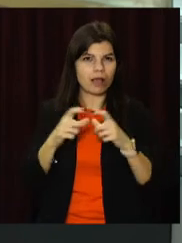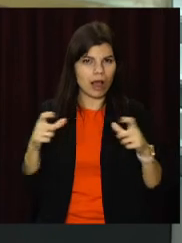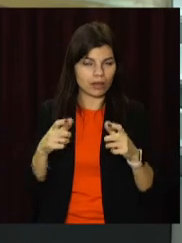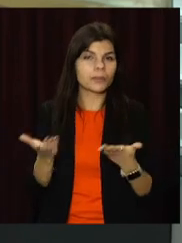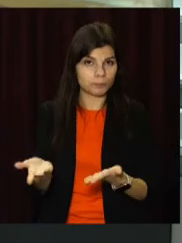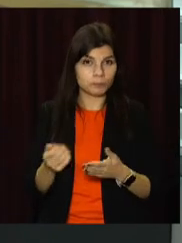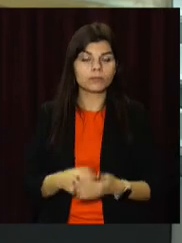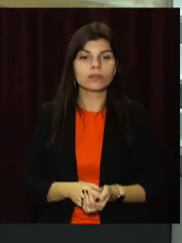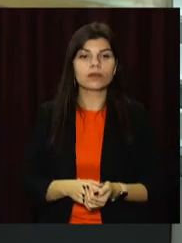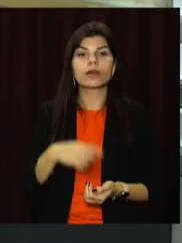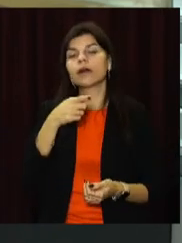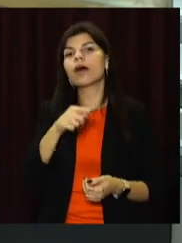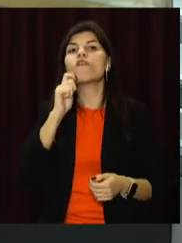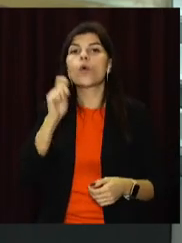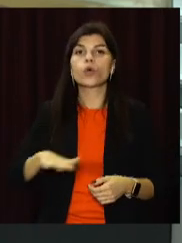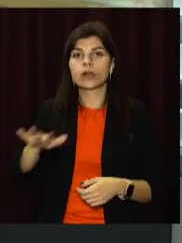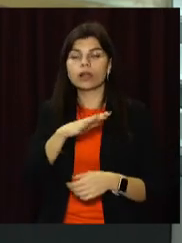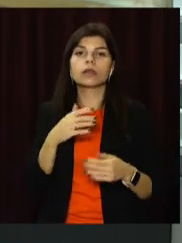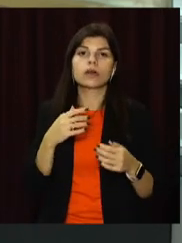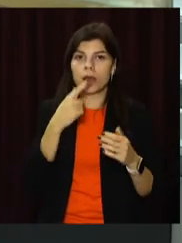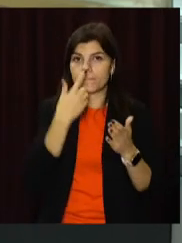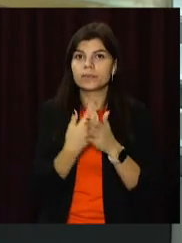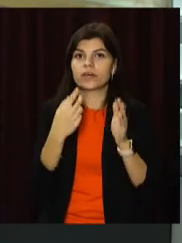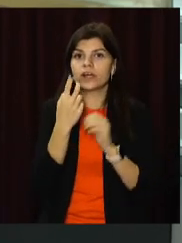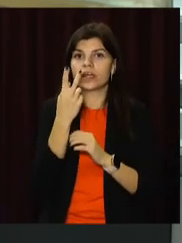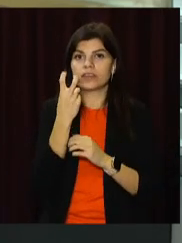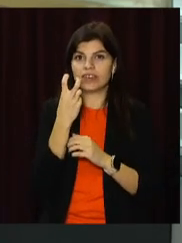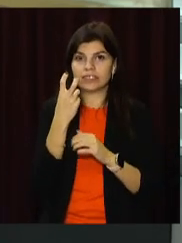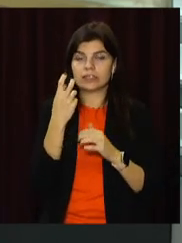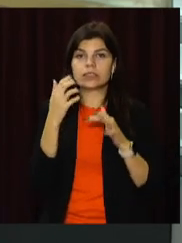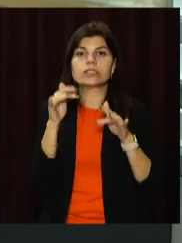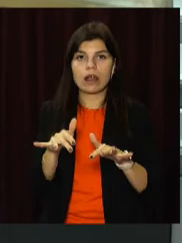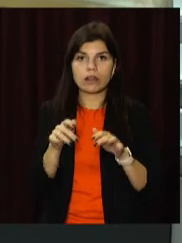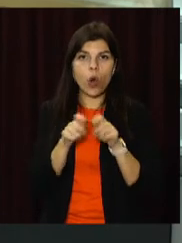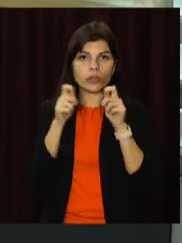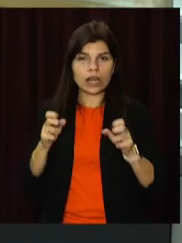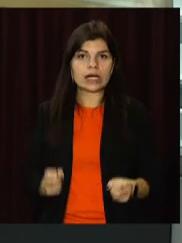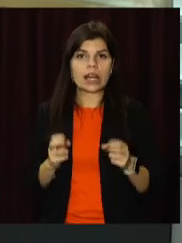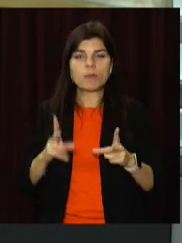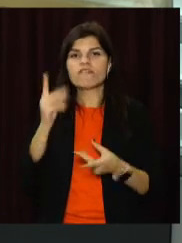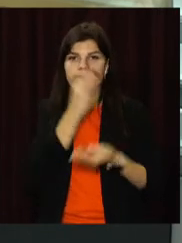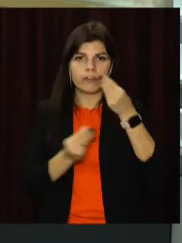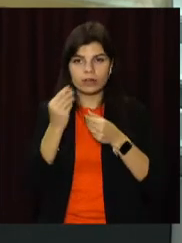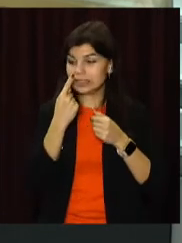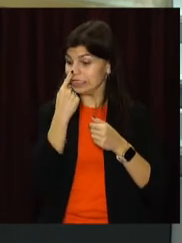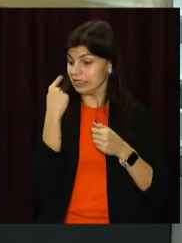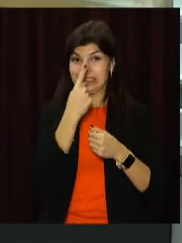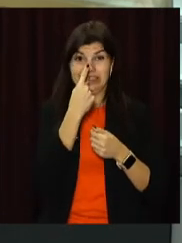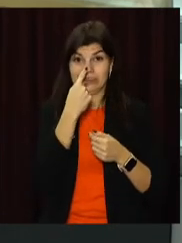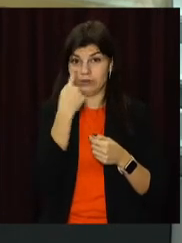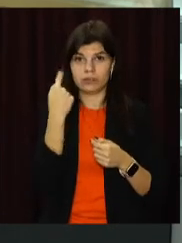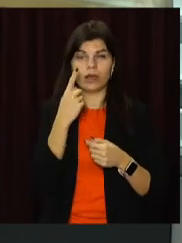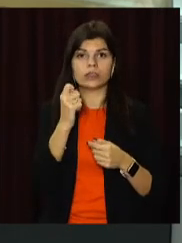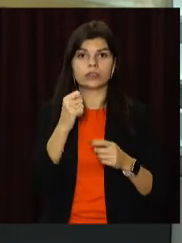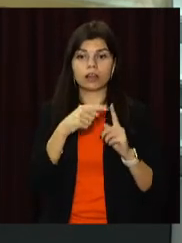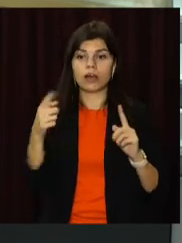за два тижні за підробку ковід-сертифікатів відкрили понад 200 справ. Про це повідомив керівник Нацполіції Ігор Клименко. Крім того, за